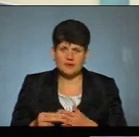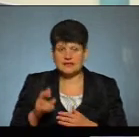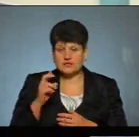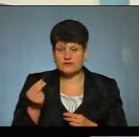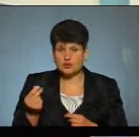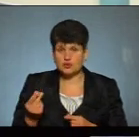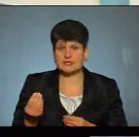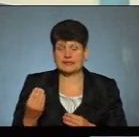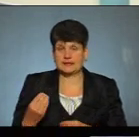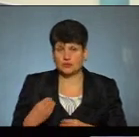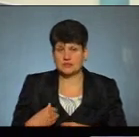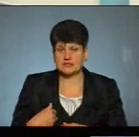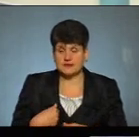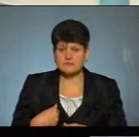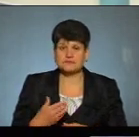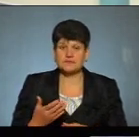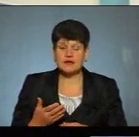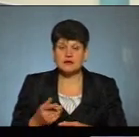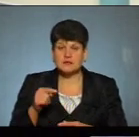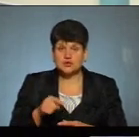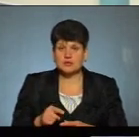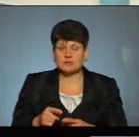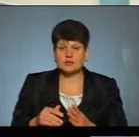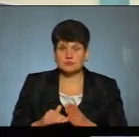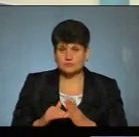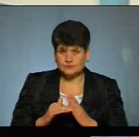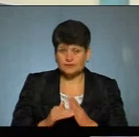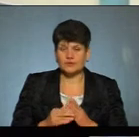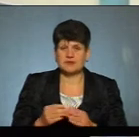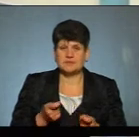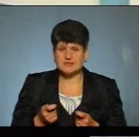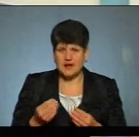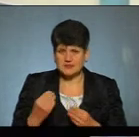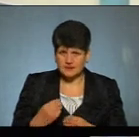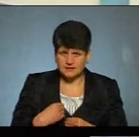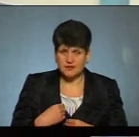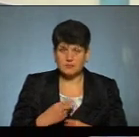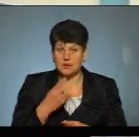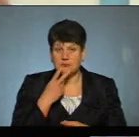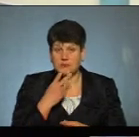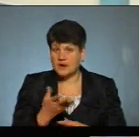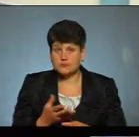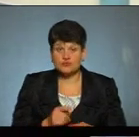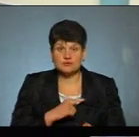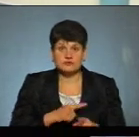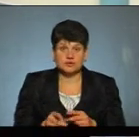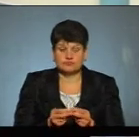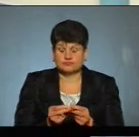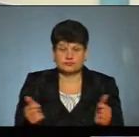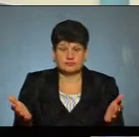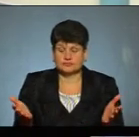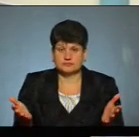коштів, які там надаються нам регулярно. Ті, що нам була спонсорська допомога адміністрація надала, але ми бачимо, що воно і розходиться дуже швидко.